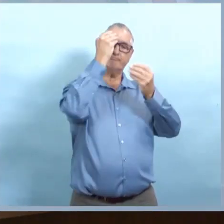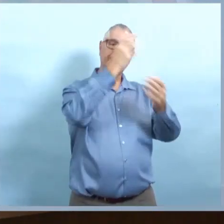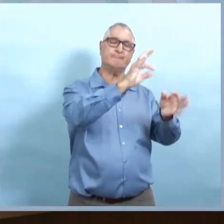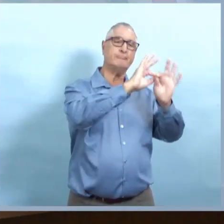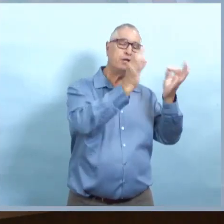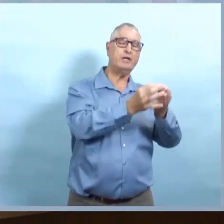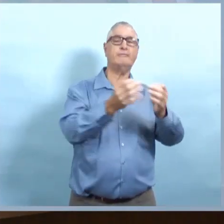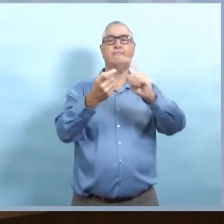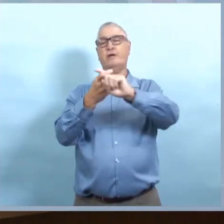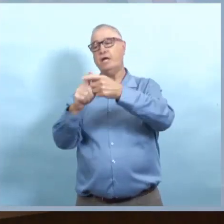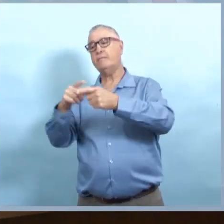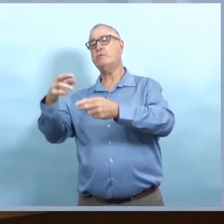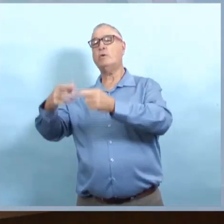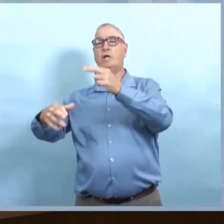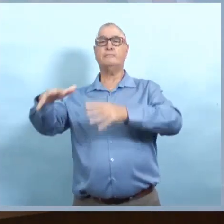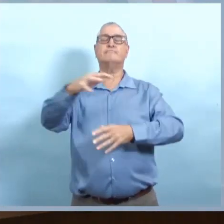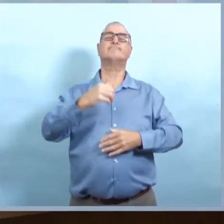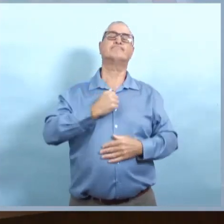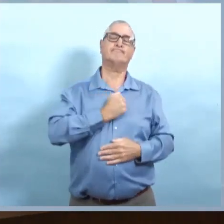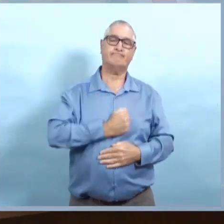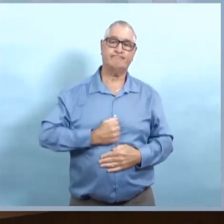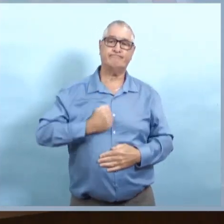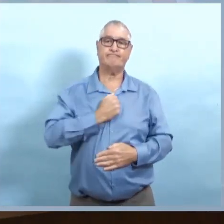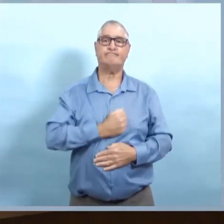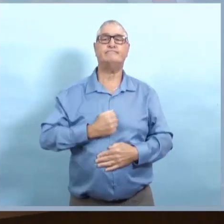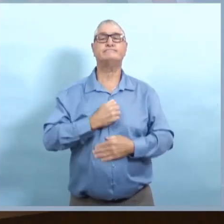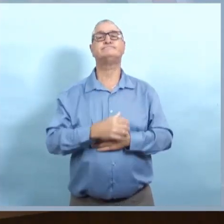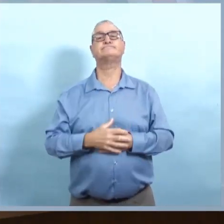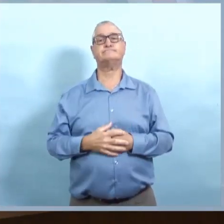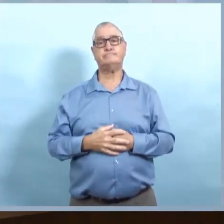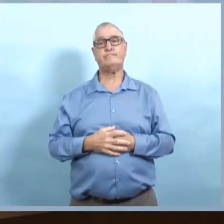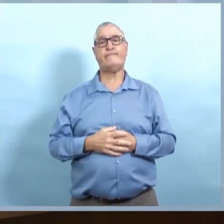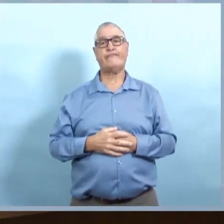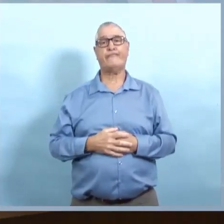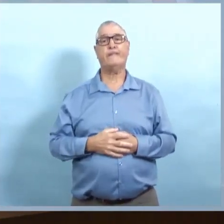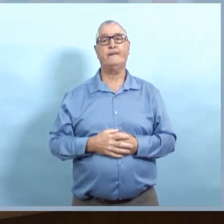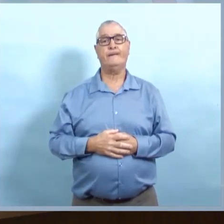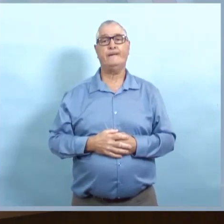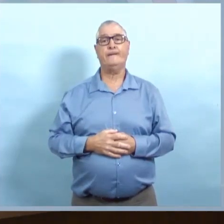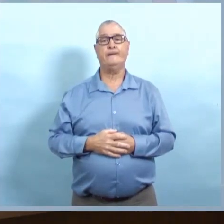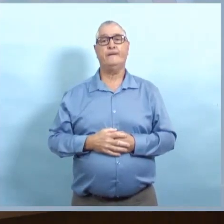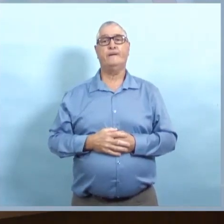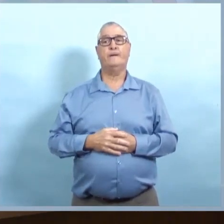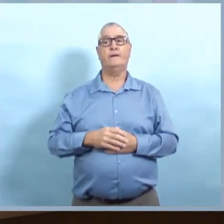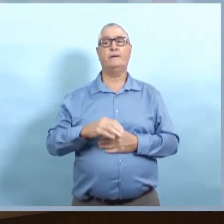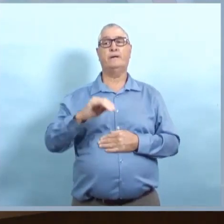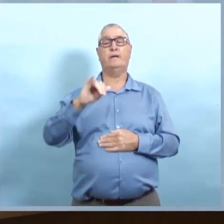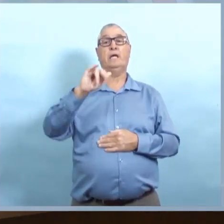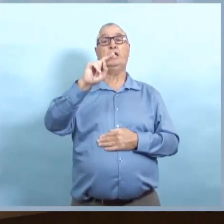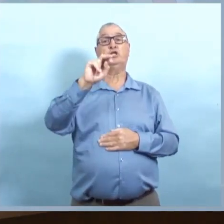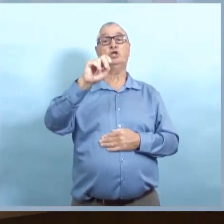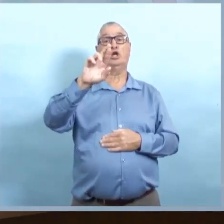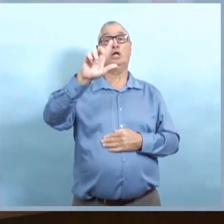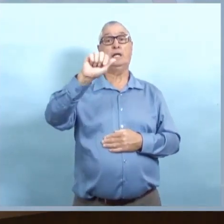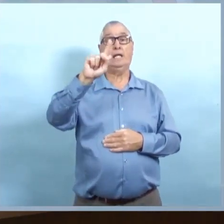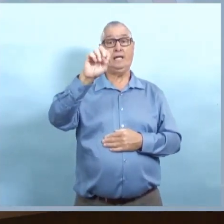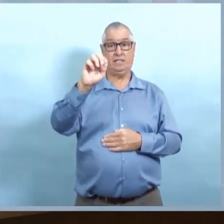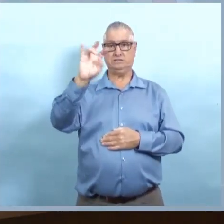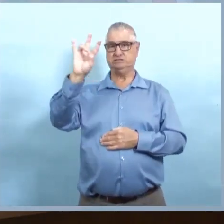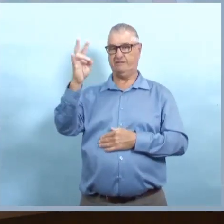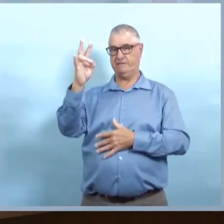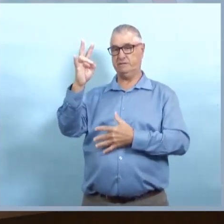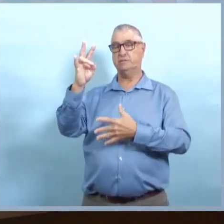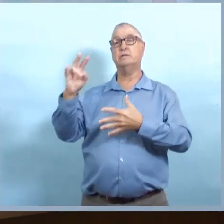Mountain, ce qui porte notre total de décès à 20. Et nous transmettons nos sympathies et condoléances à sa famille et ses proches.